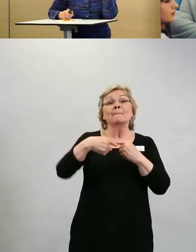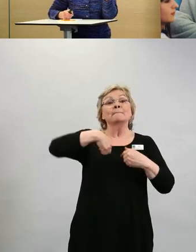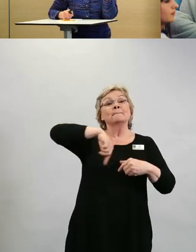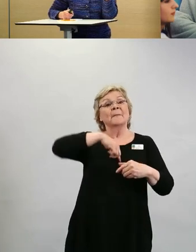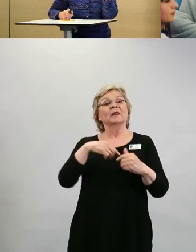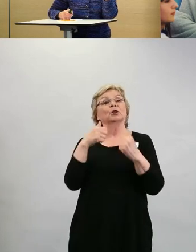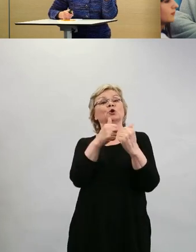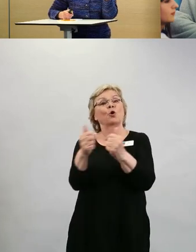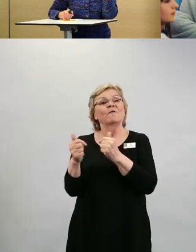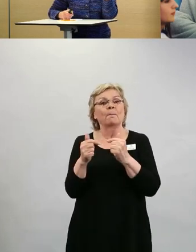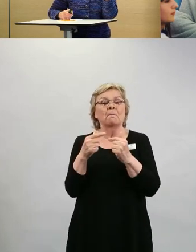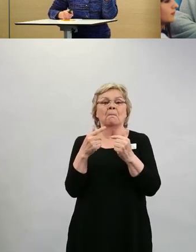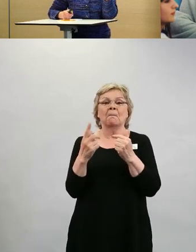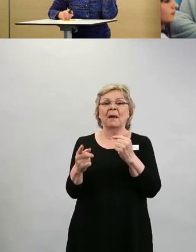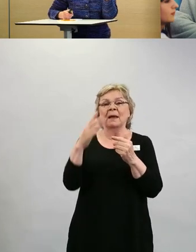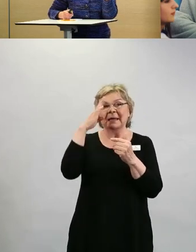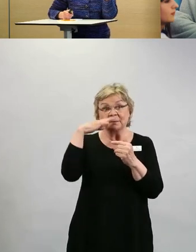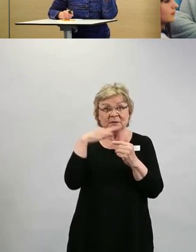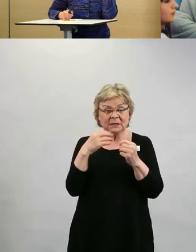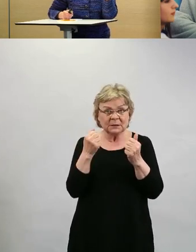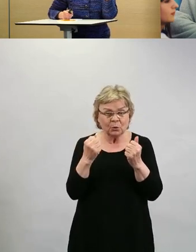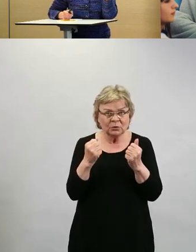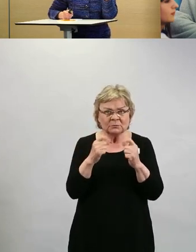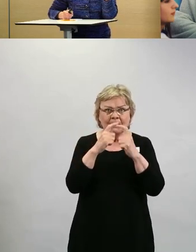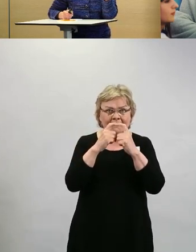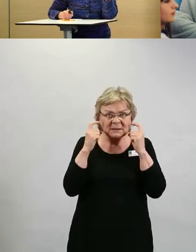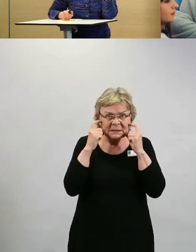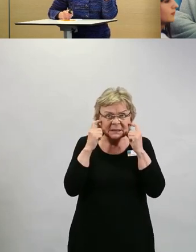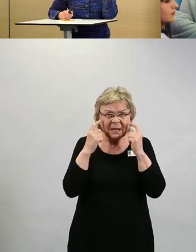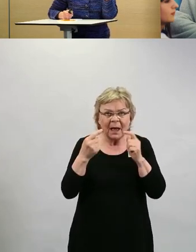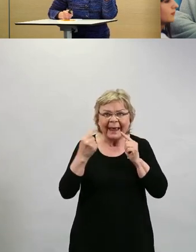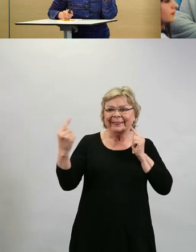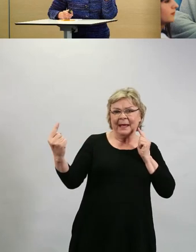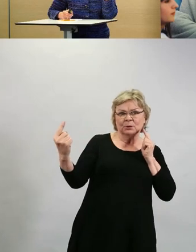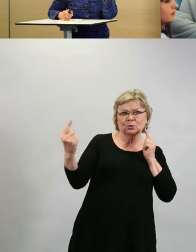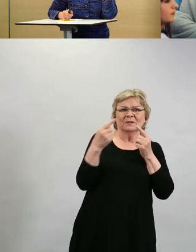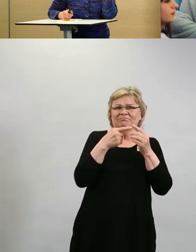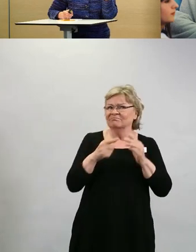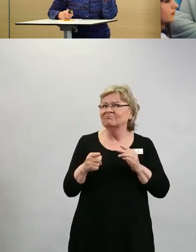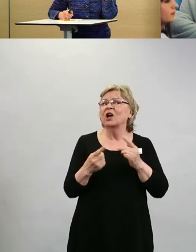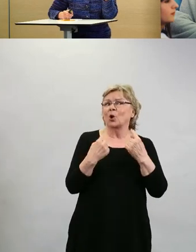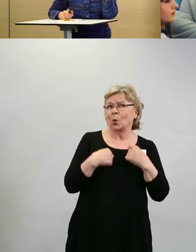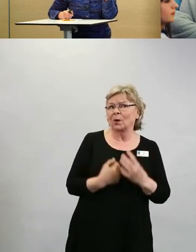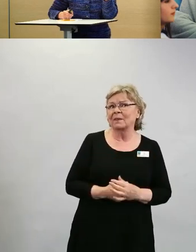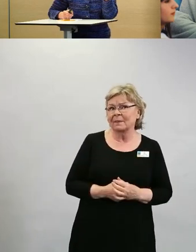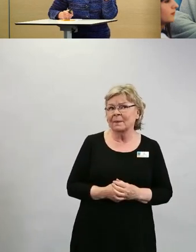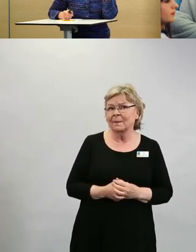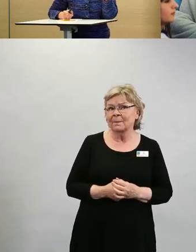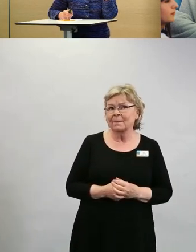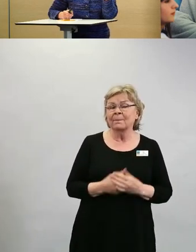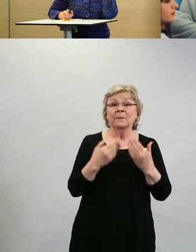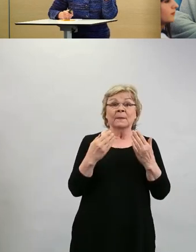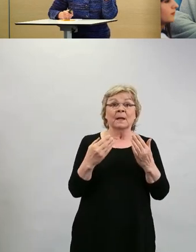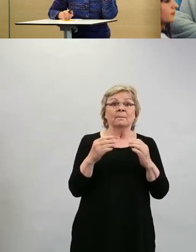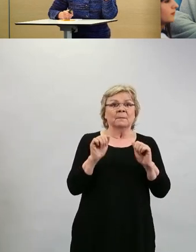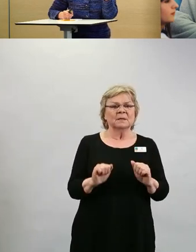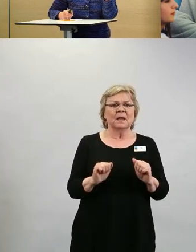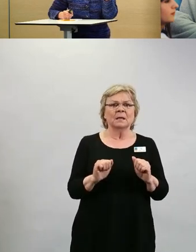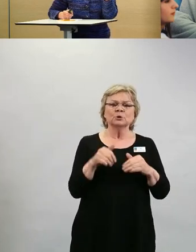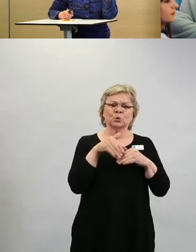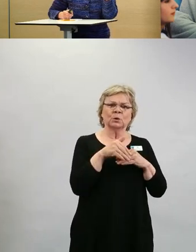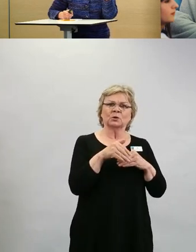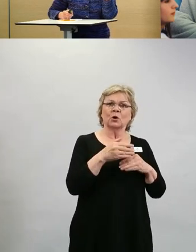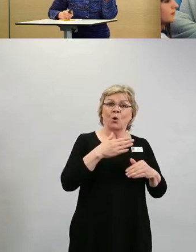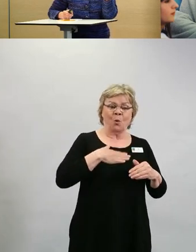ihmiset jaksaisivat noudattaa maskeja, etäisyyksiä ja suhtautua sillä tavalla koronaan, että se on meidän